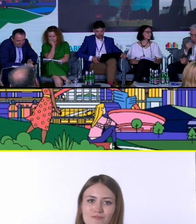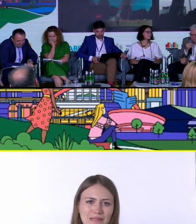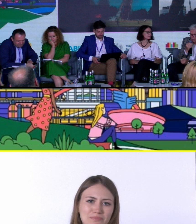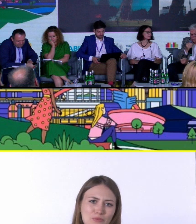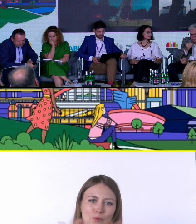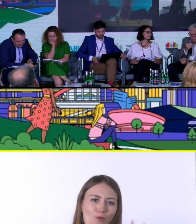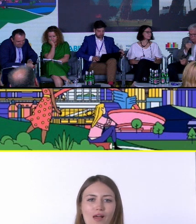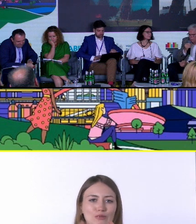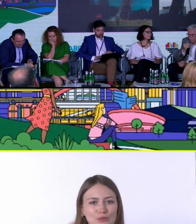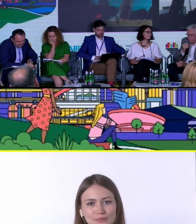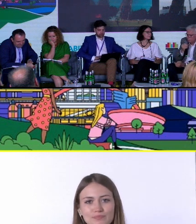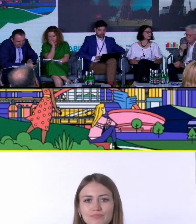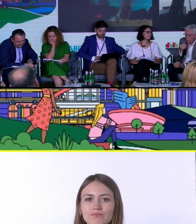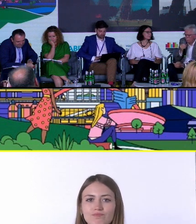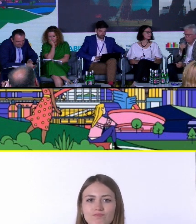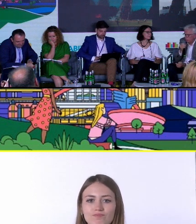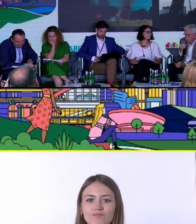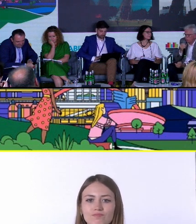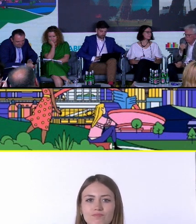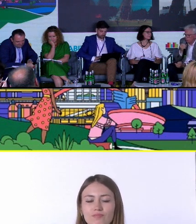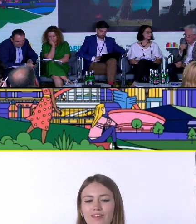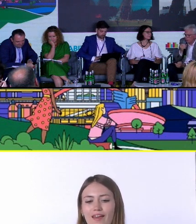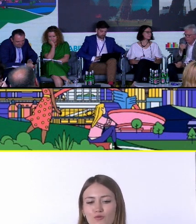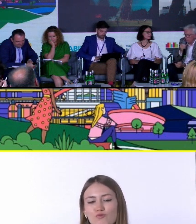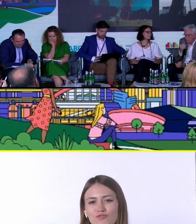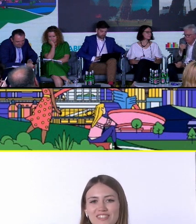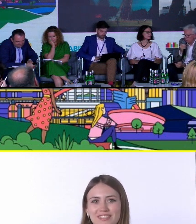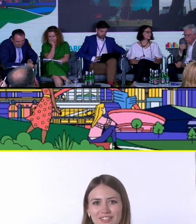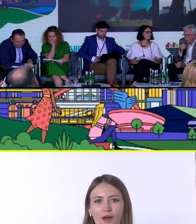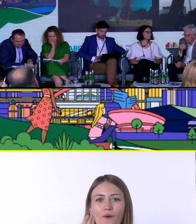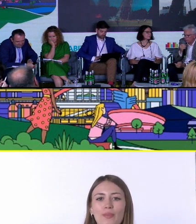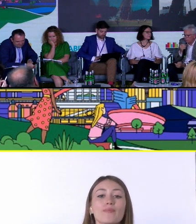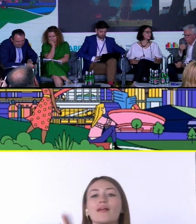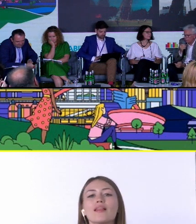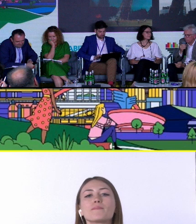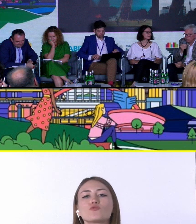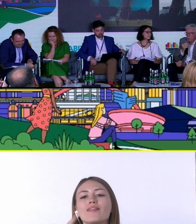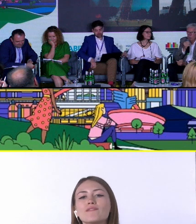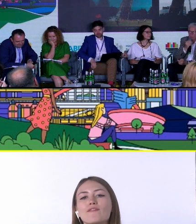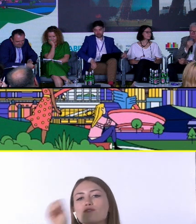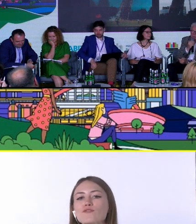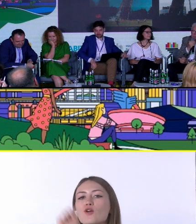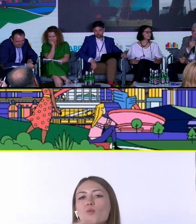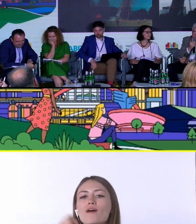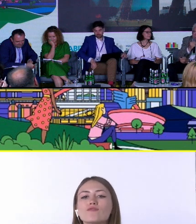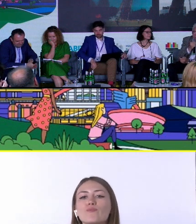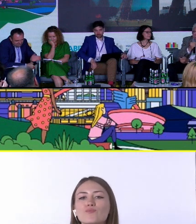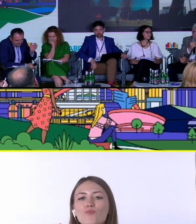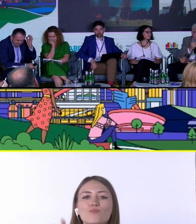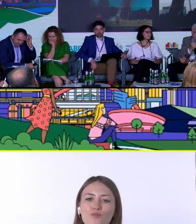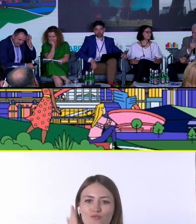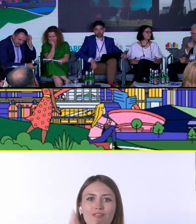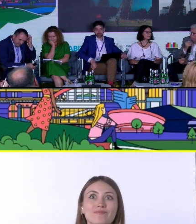A dziedzictwo różnym rzeczom, bo już kończę, służy. To jest taki wrocławski pociąg do nieba i tym chciałbym skończyć. To,